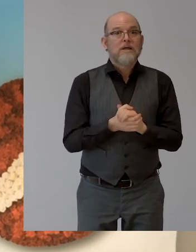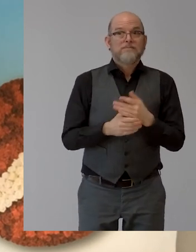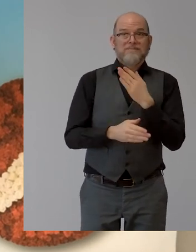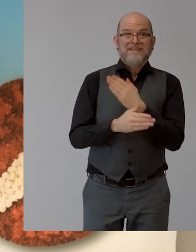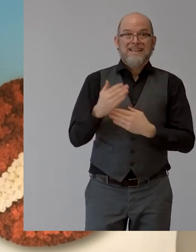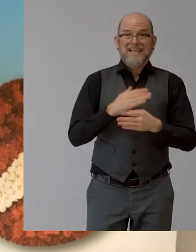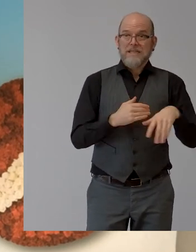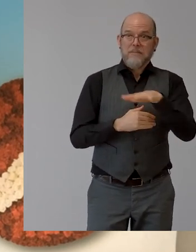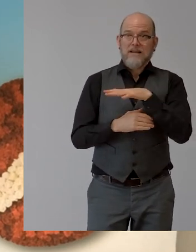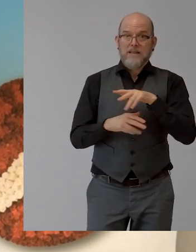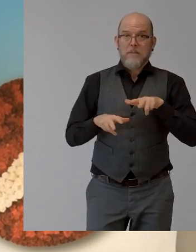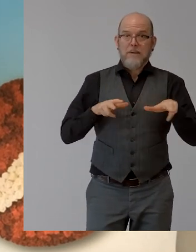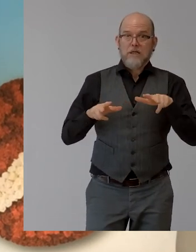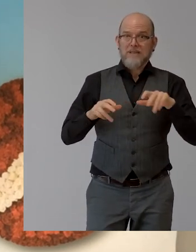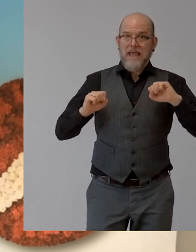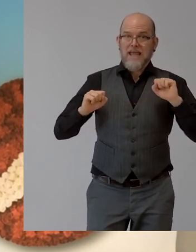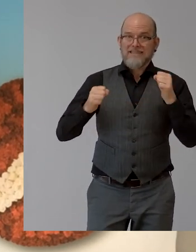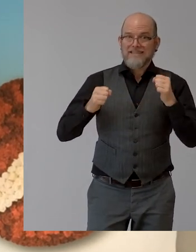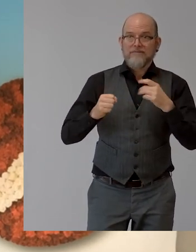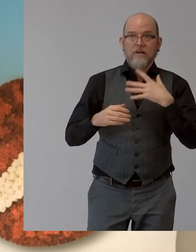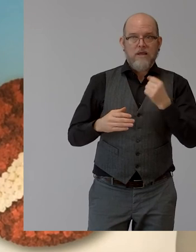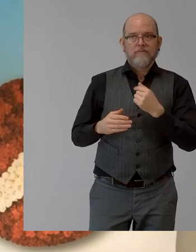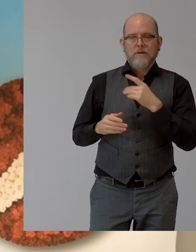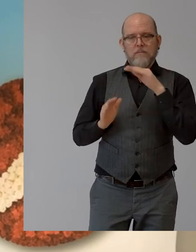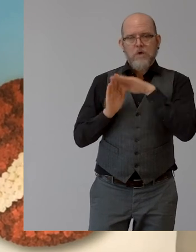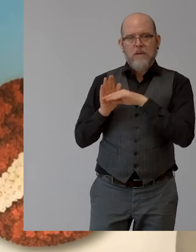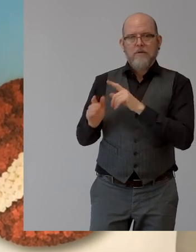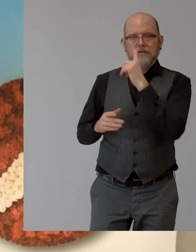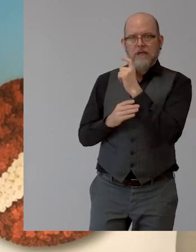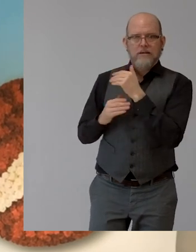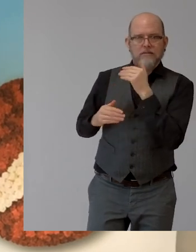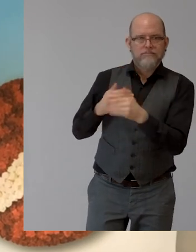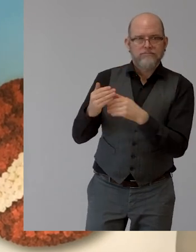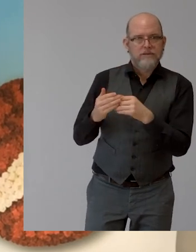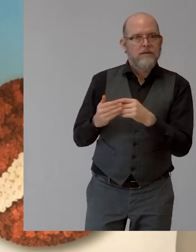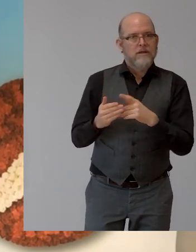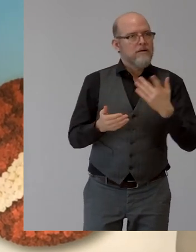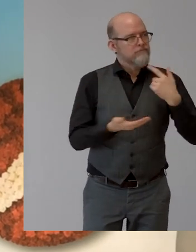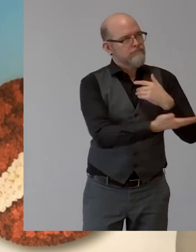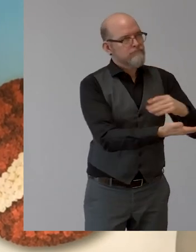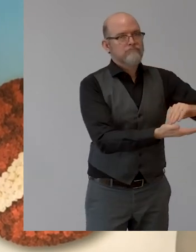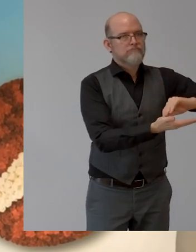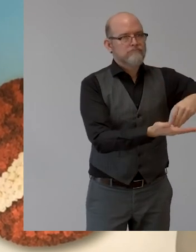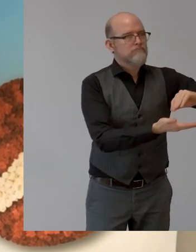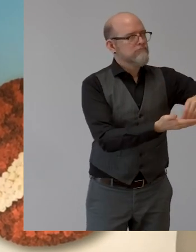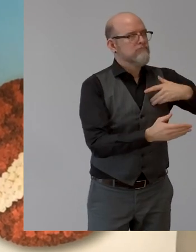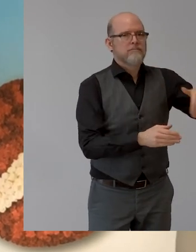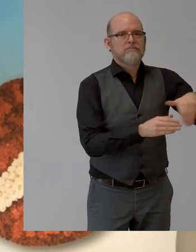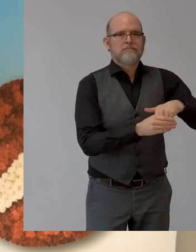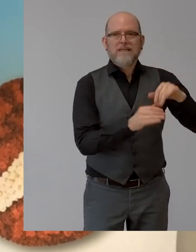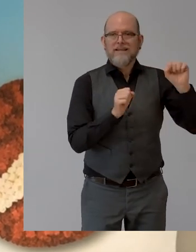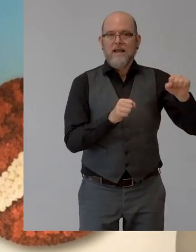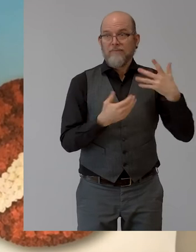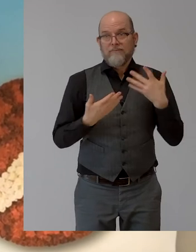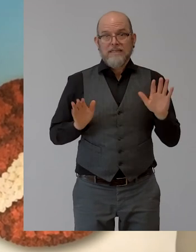I think, besides the commitment, it's also clear, and for example, with Gregor